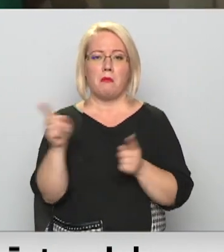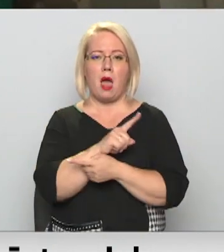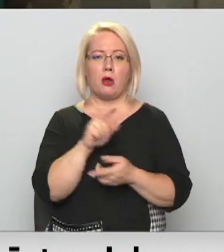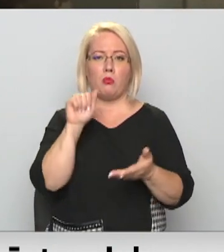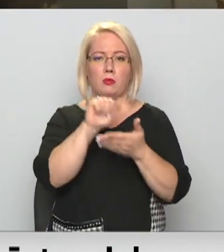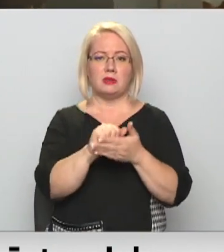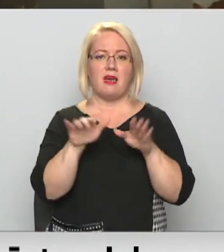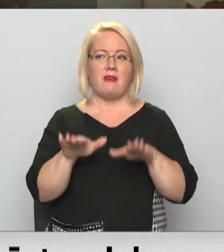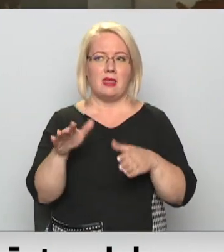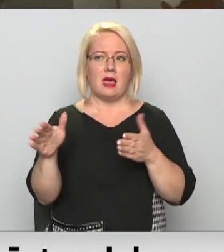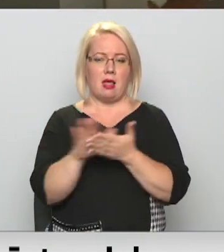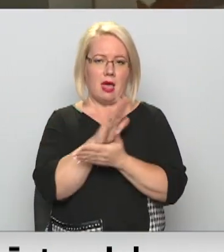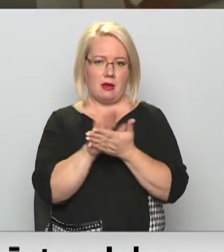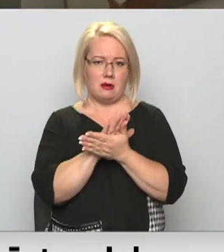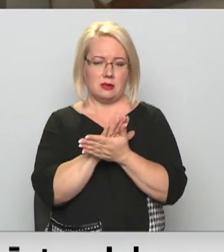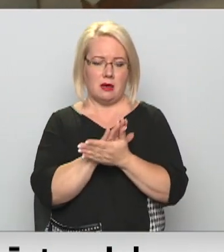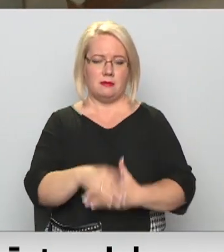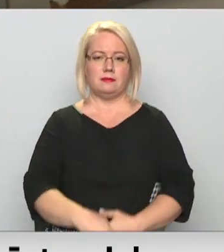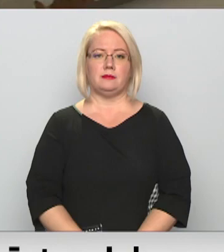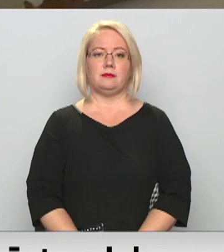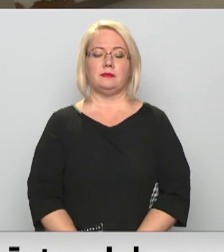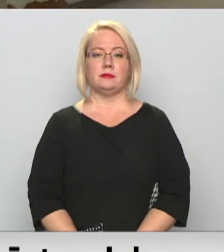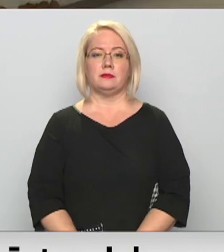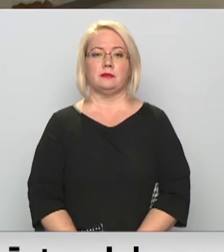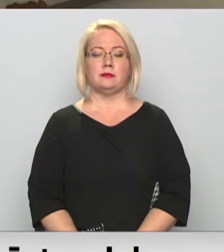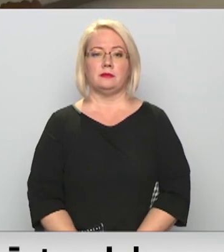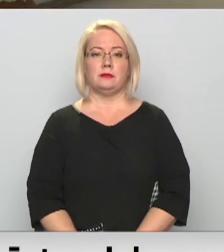vietējā laikrakstā panorama rēzekni. Dienīja Jemļānava, Tenis Bikauskis, Māris Jūsts, Rete.